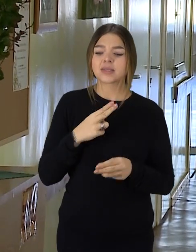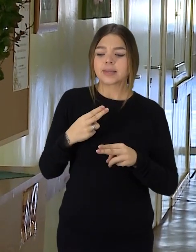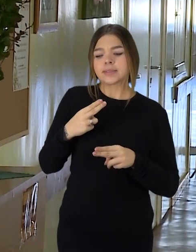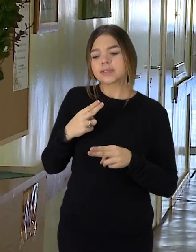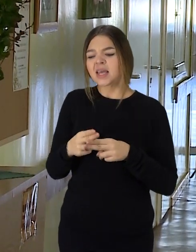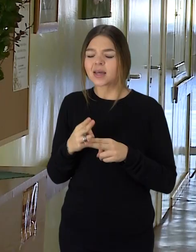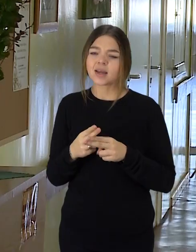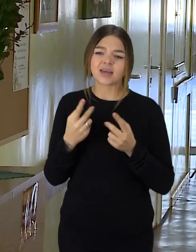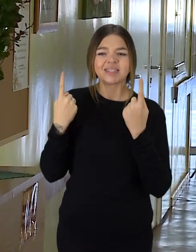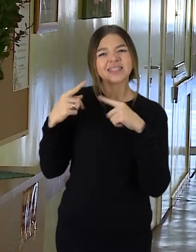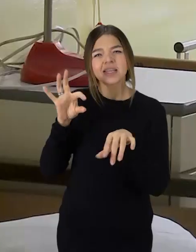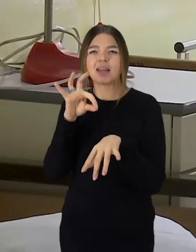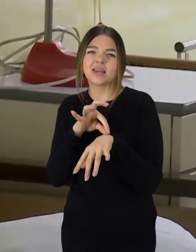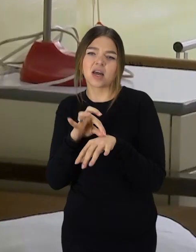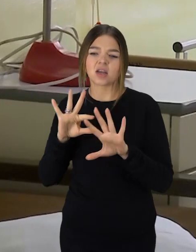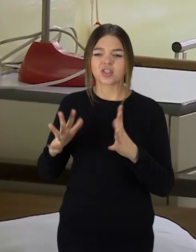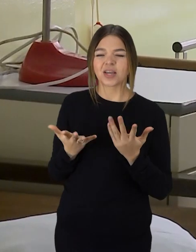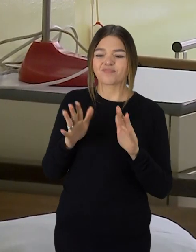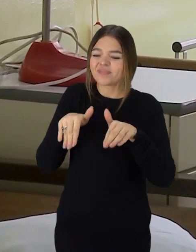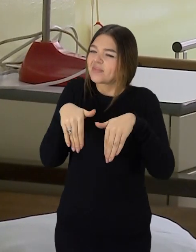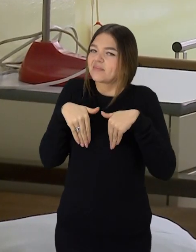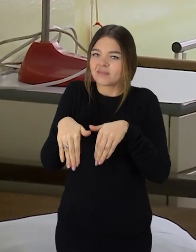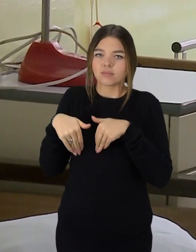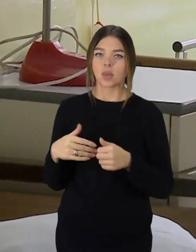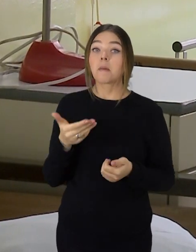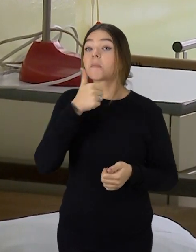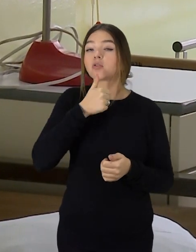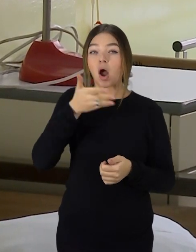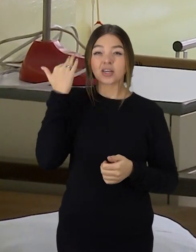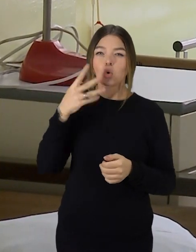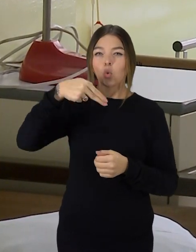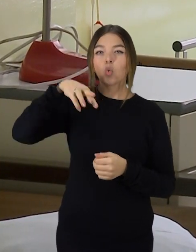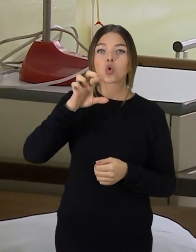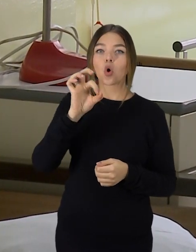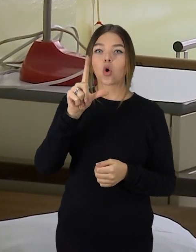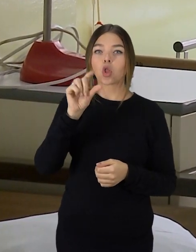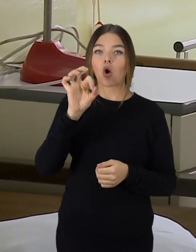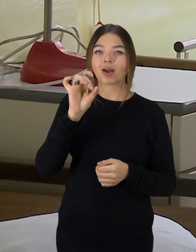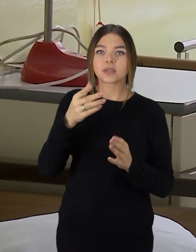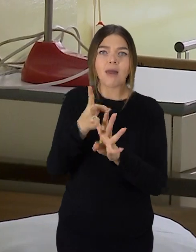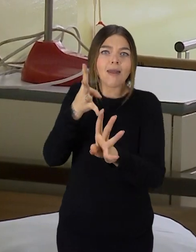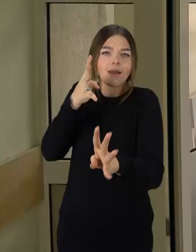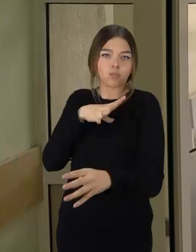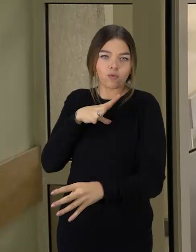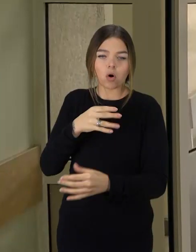vengia lankytis pas specialistus, jeigu anksčiau pas urologą patekti nebūdavo kaip, dabar laisvų vietų yra katirį rytoj. Mažiau